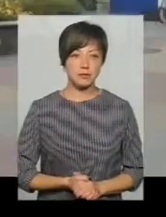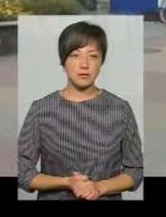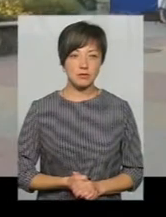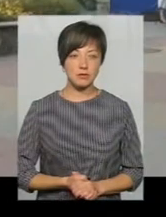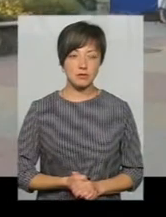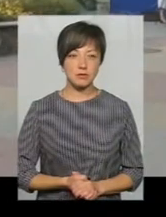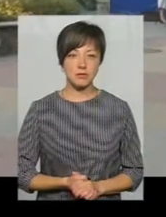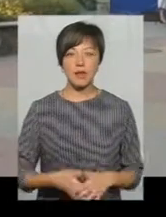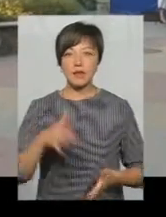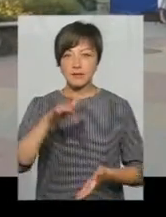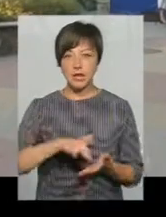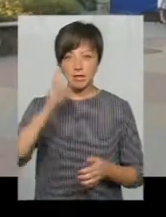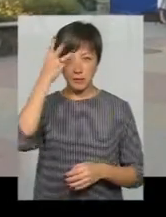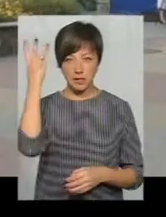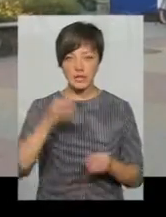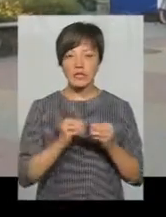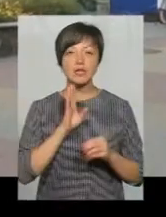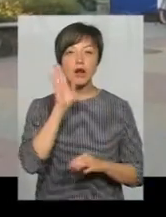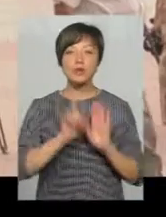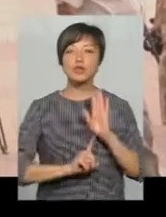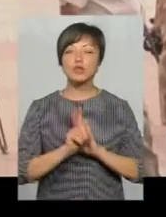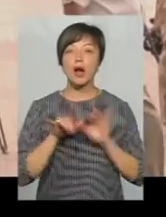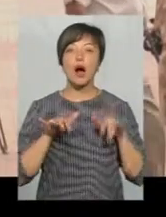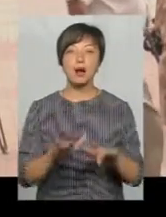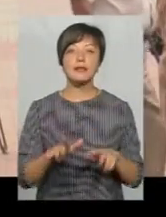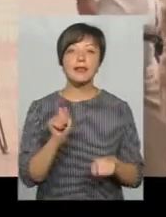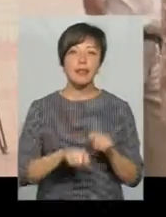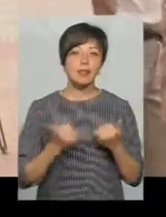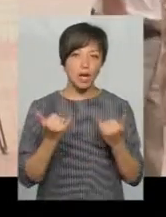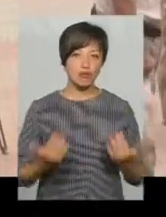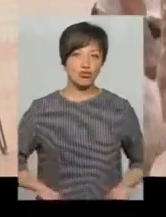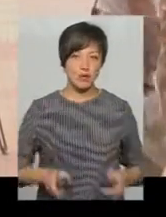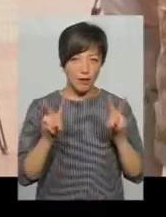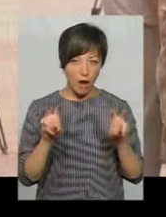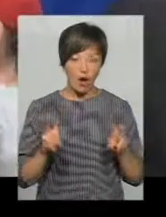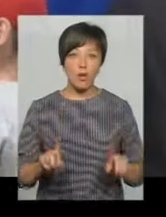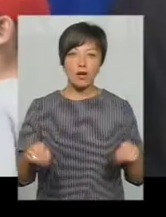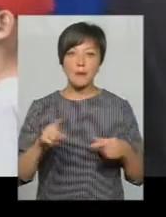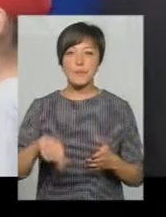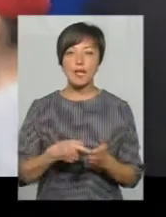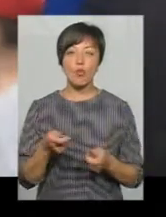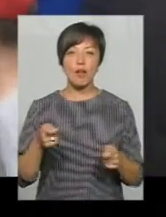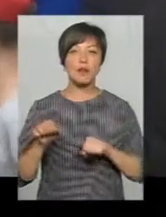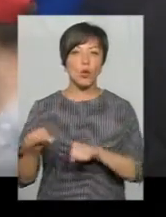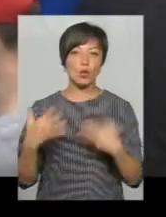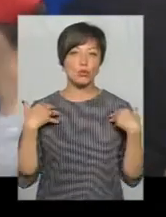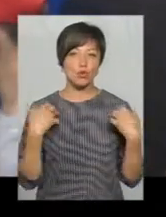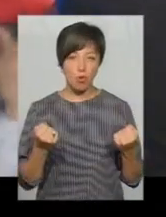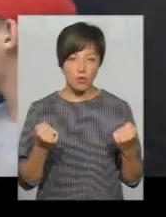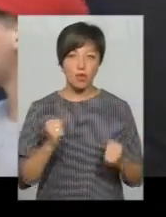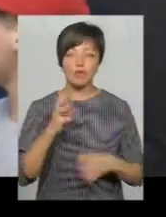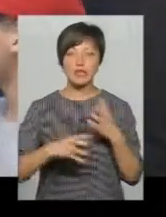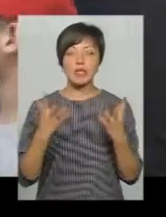У середмісті Хмельницького о 10 ранку розпочинається акція «Тест заради життя». Її організовує міське управління охорони здоров'я до